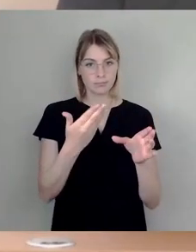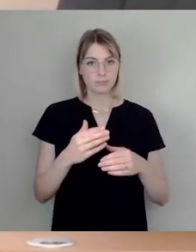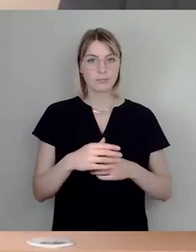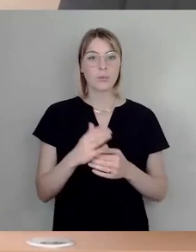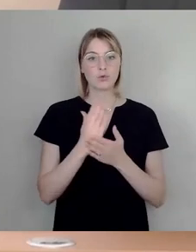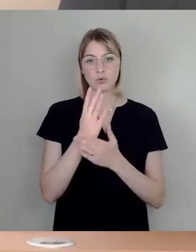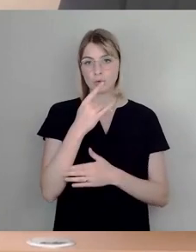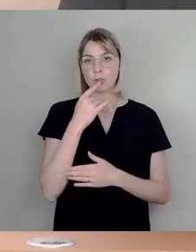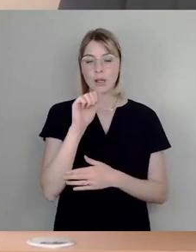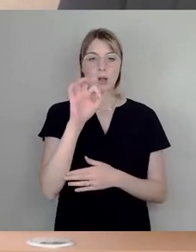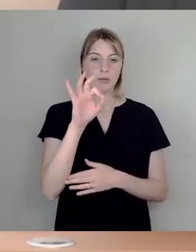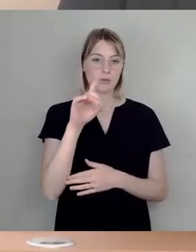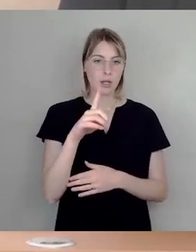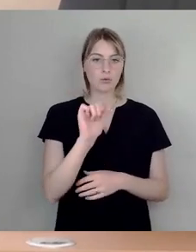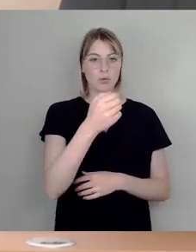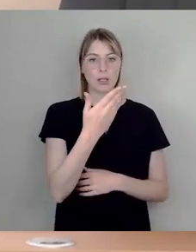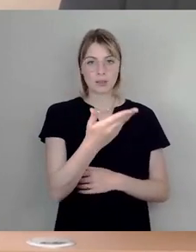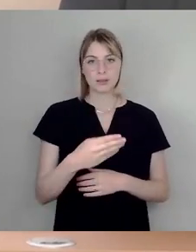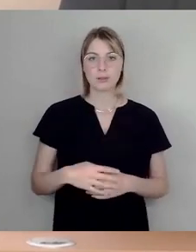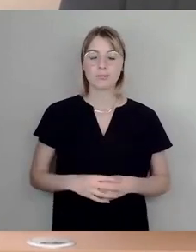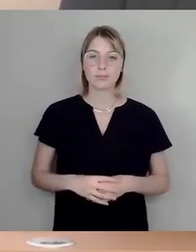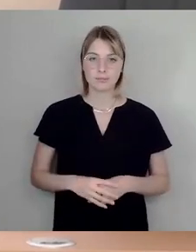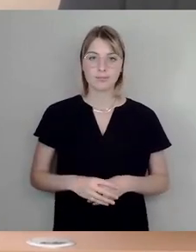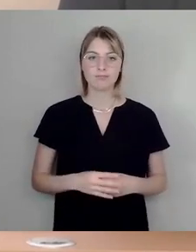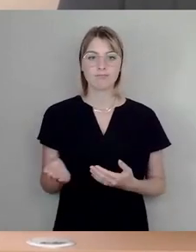die AfD zuerst diesmal. Herr Lommel, bitte.